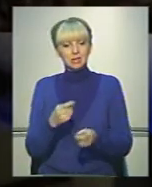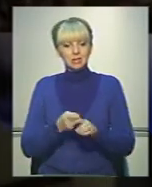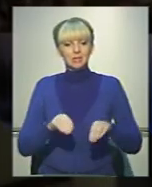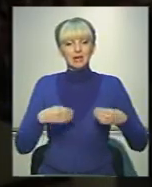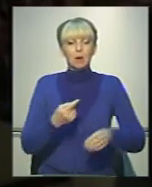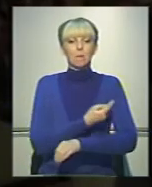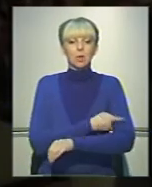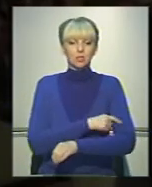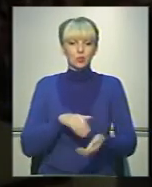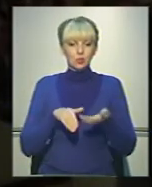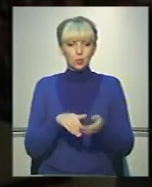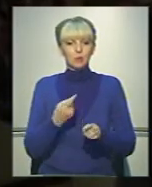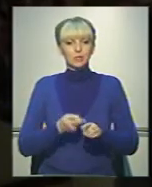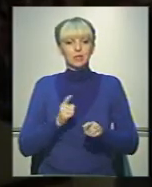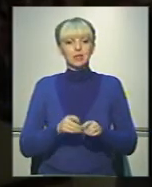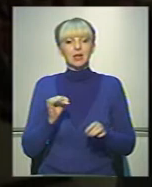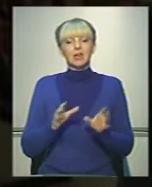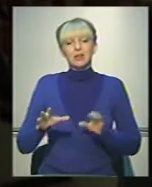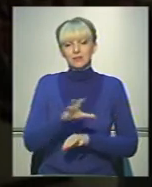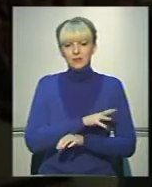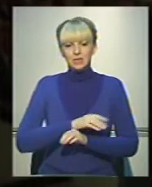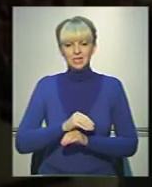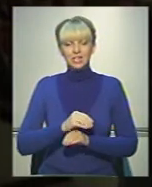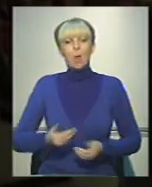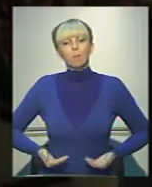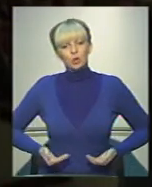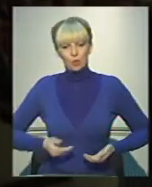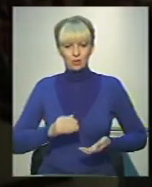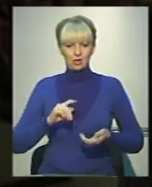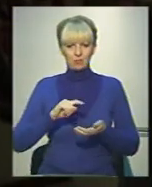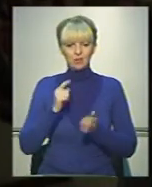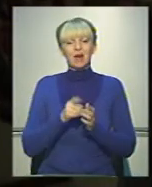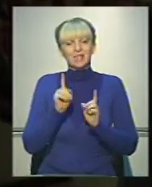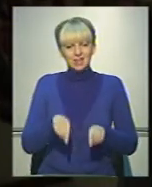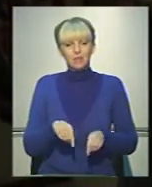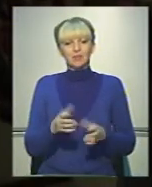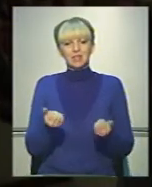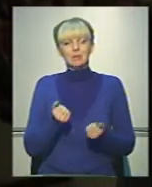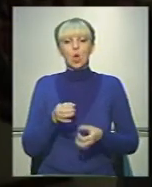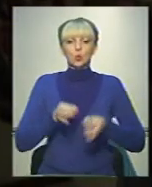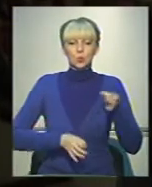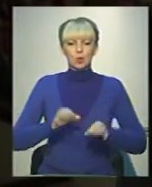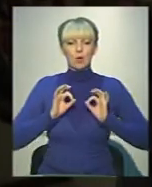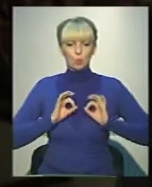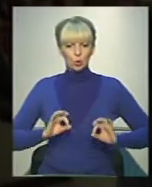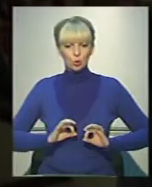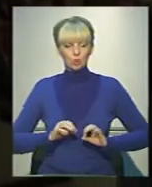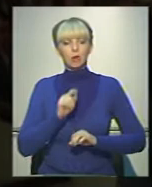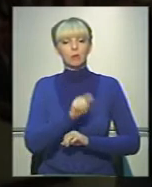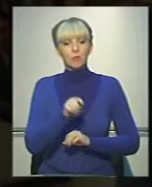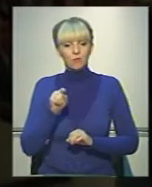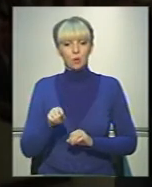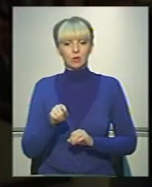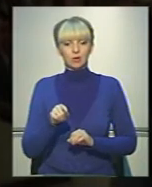і надання медичної допомоги, це і всі-всі битові питання. Та навіть, давайте візьмемо, суди, прокуратури, вони